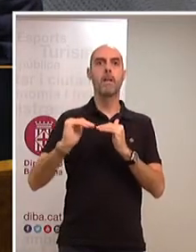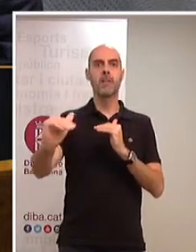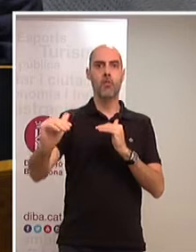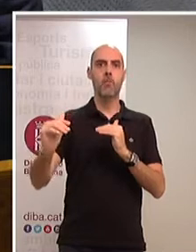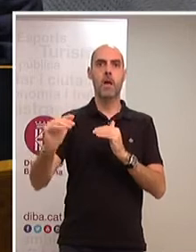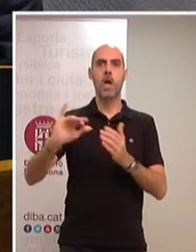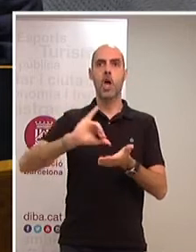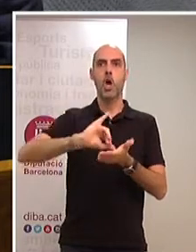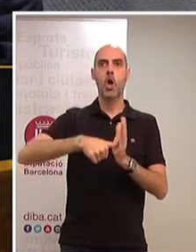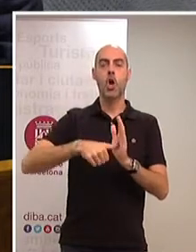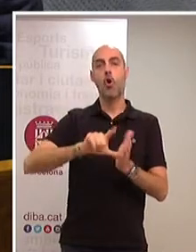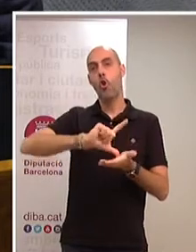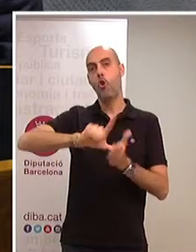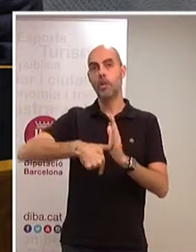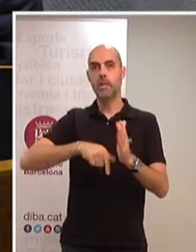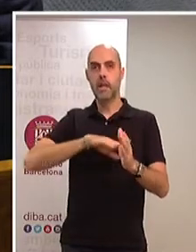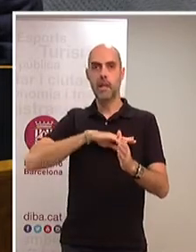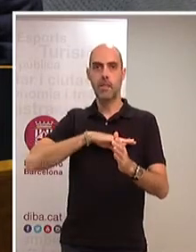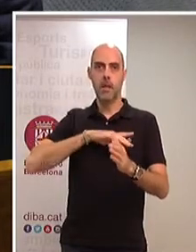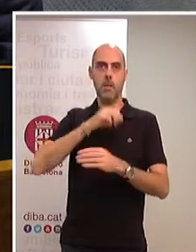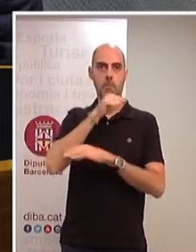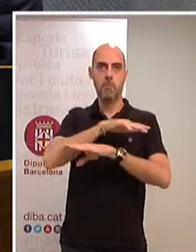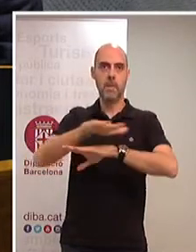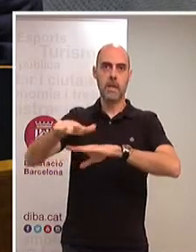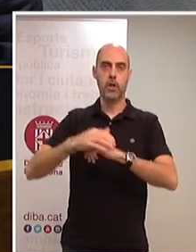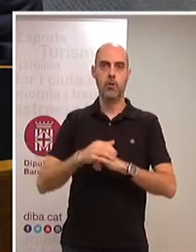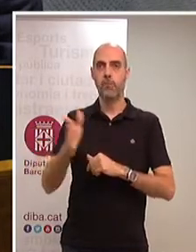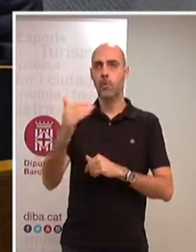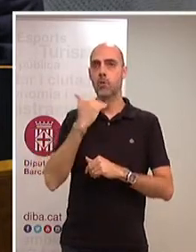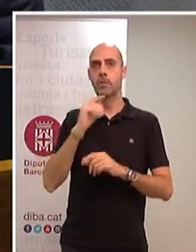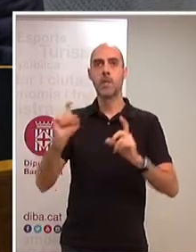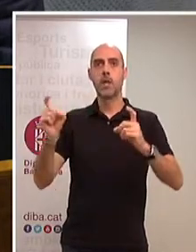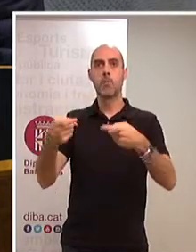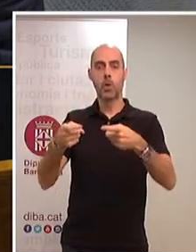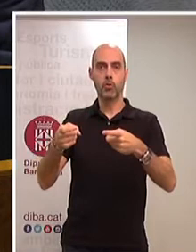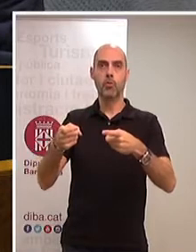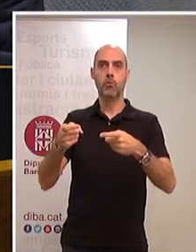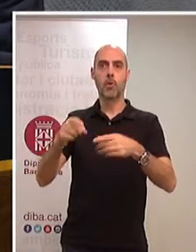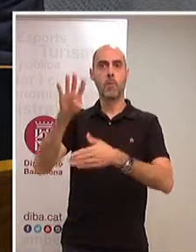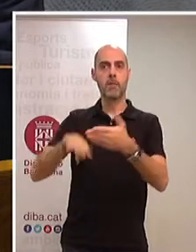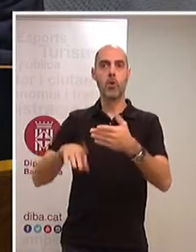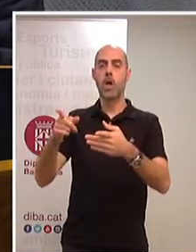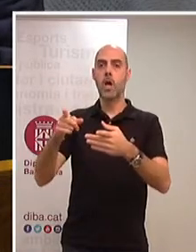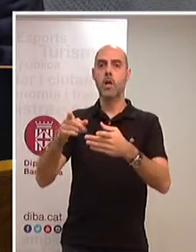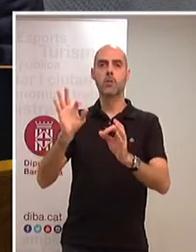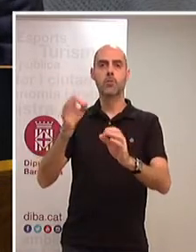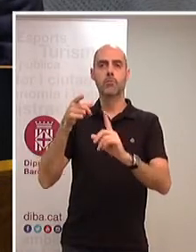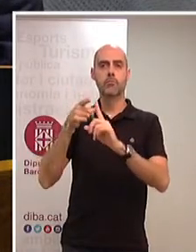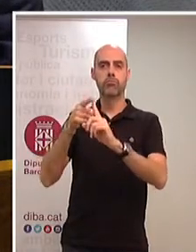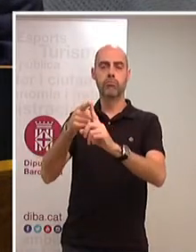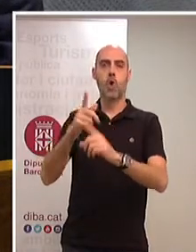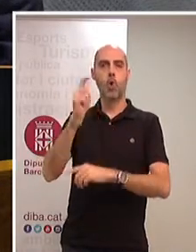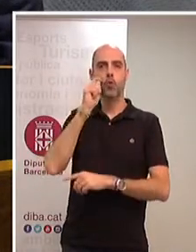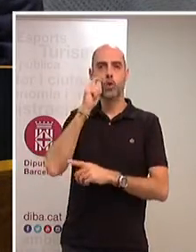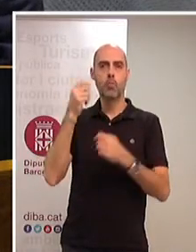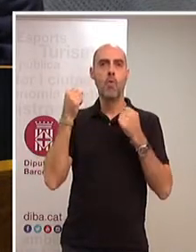Mediterràne. Va a assumir una gran responsabilitat, sabe que el Porto de Barcelona és un clúster logístico que aporta a la economia catalana més de 9.000